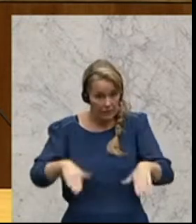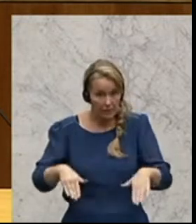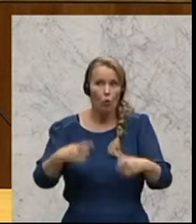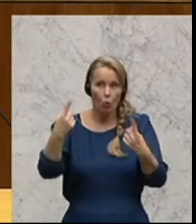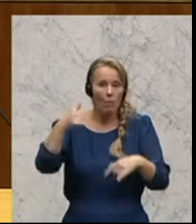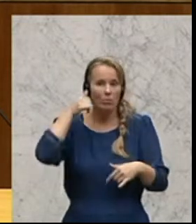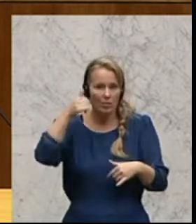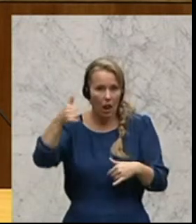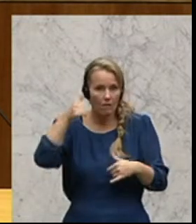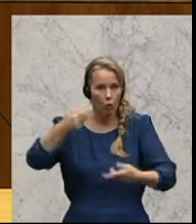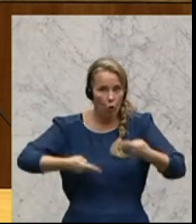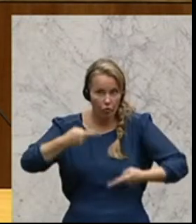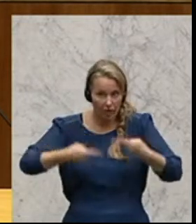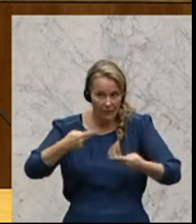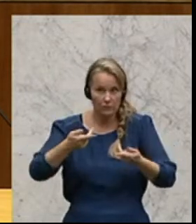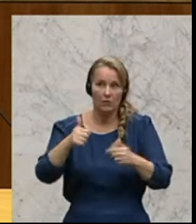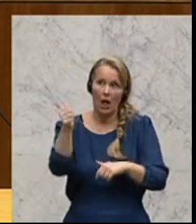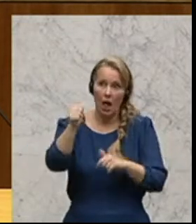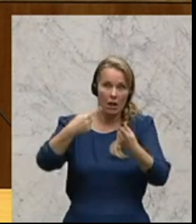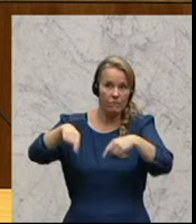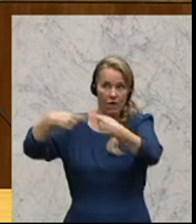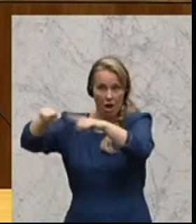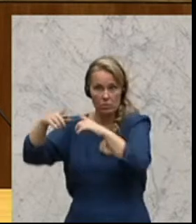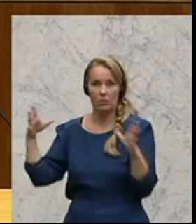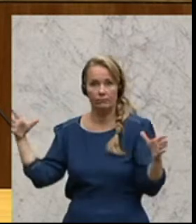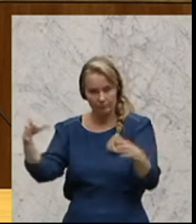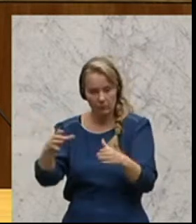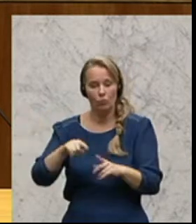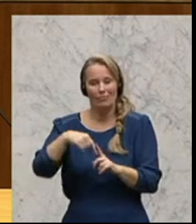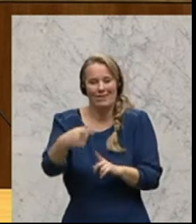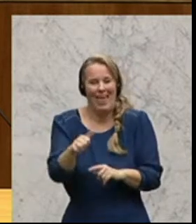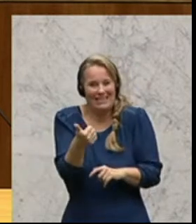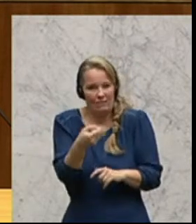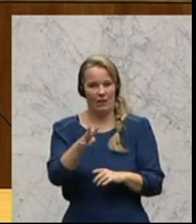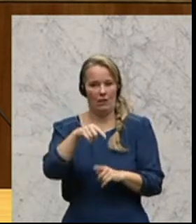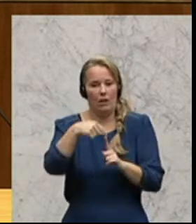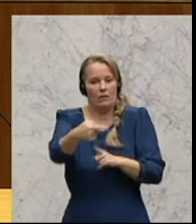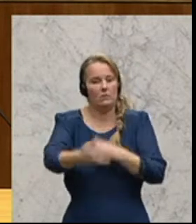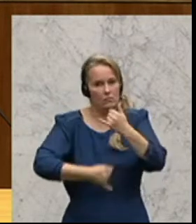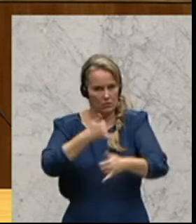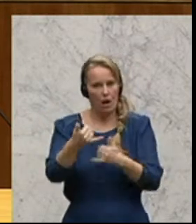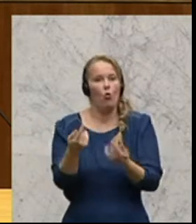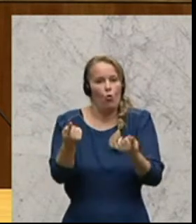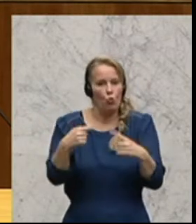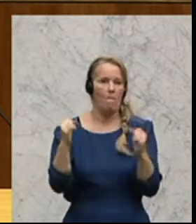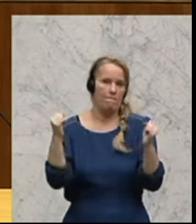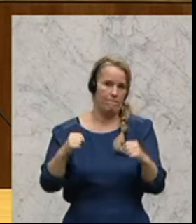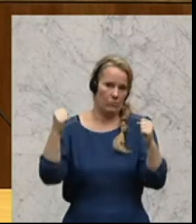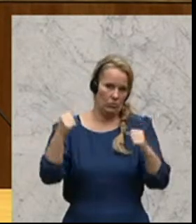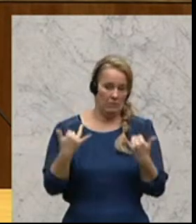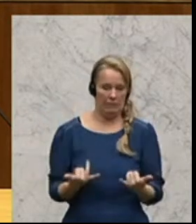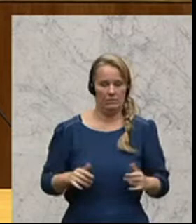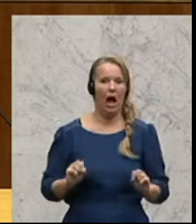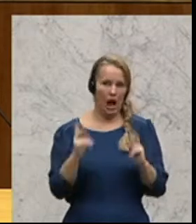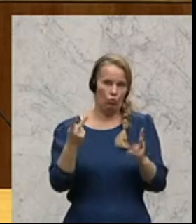Telefonkonferenz zwischen den elf Ländern geben soll und dass es im ersten Quartal des kommenden Jahres zu einer Einigung kommen soll. Das ist der